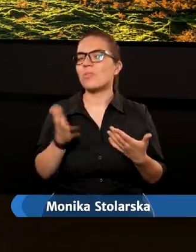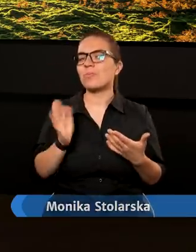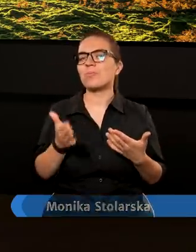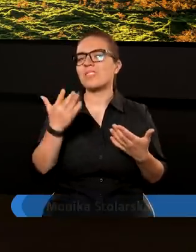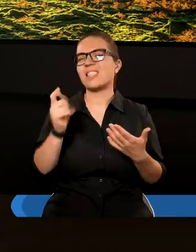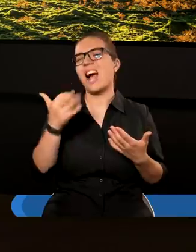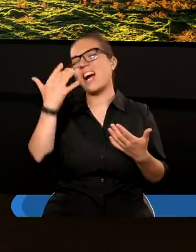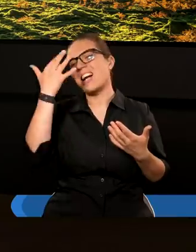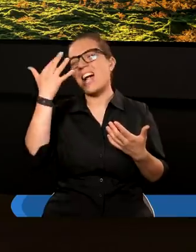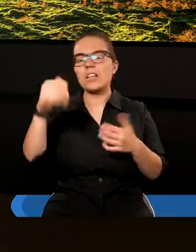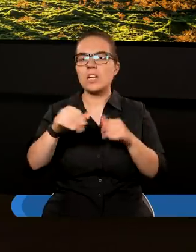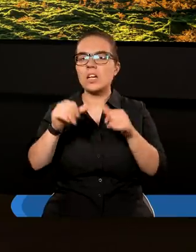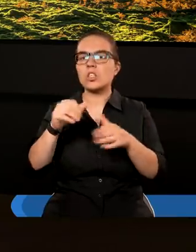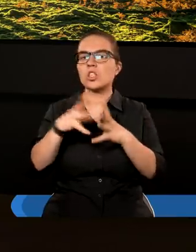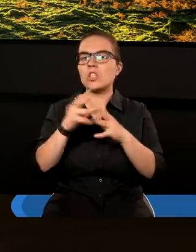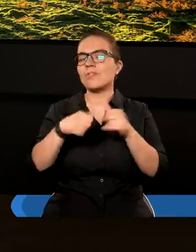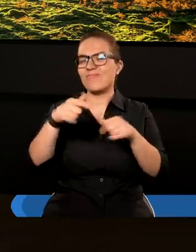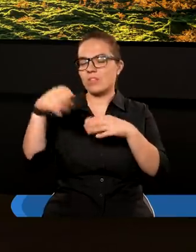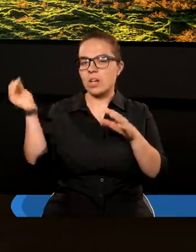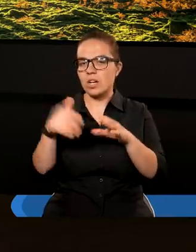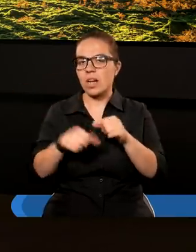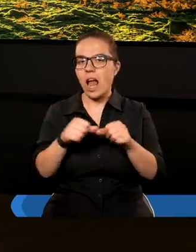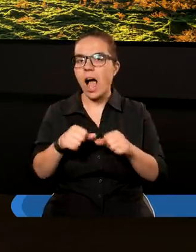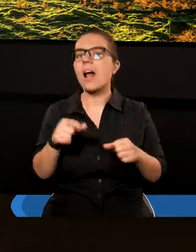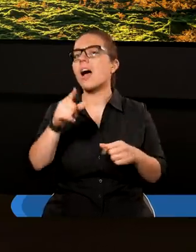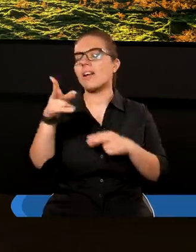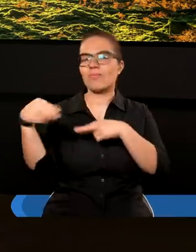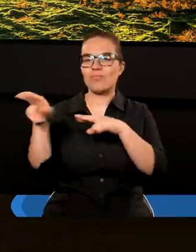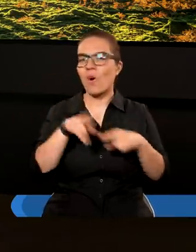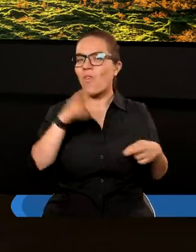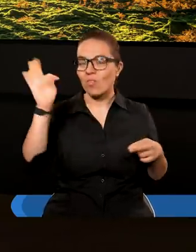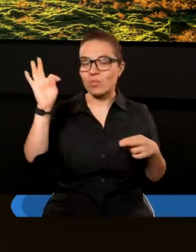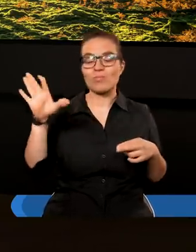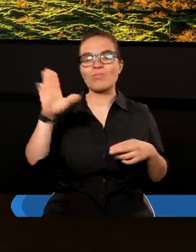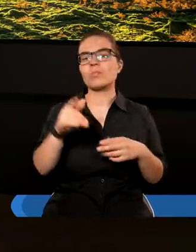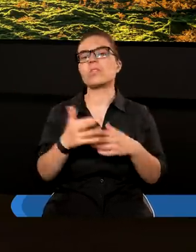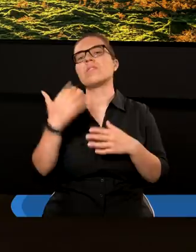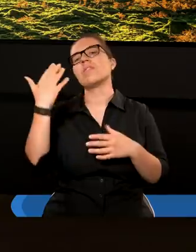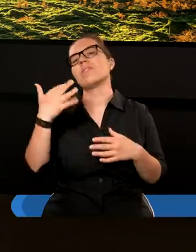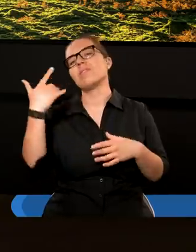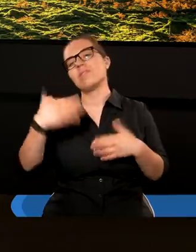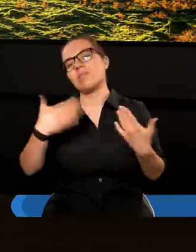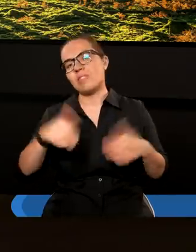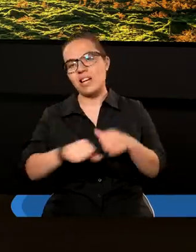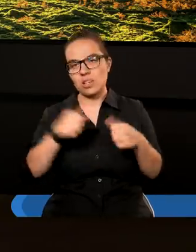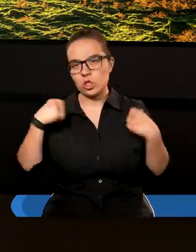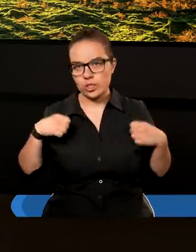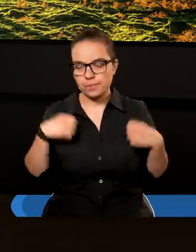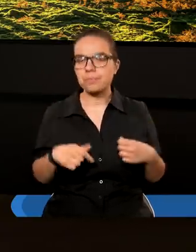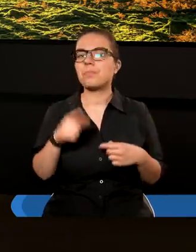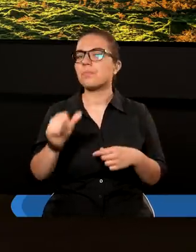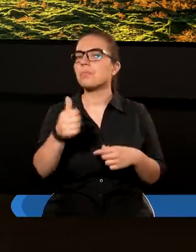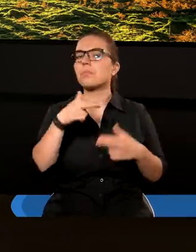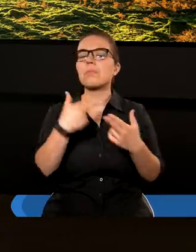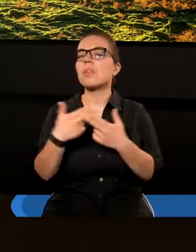kilkadziesiąt lat. Ale jego powrót o wiele wieków później. I w tej odpowiedzi